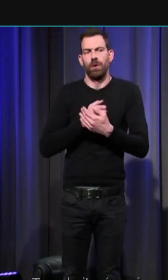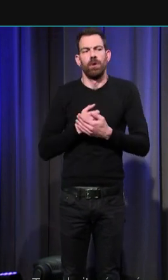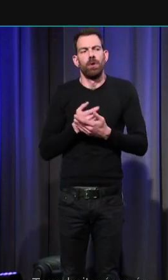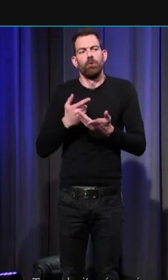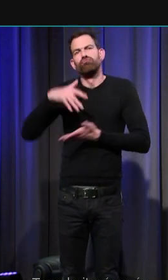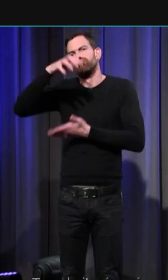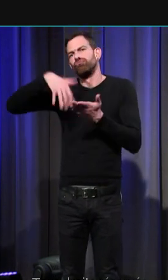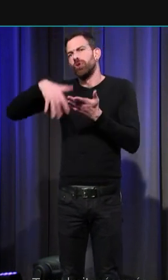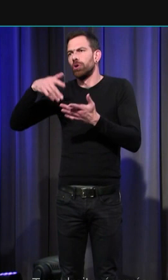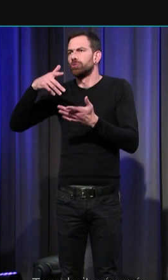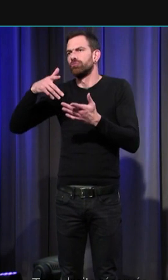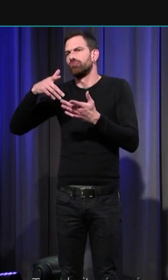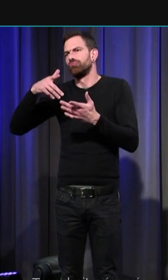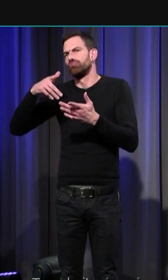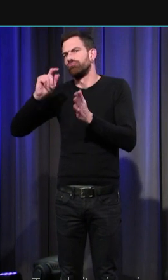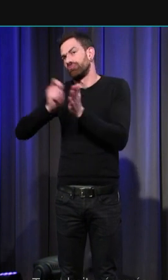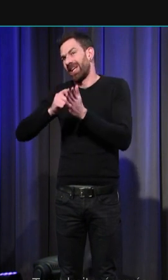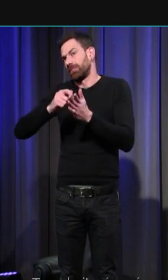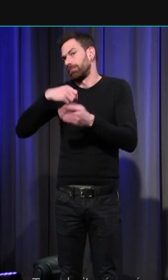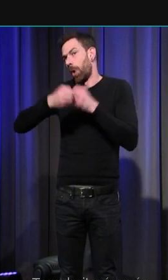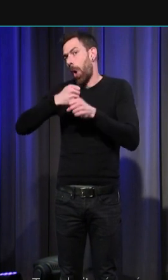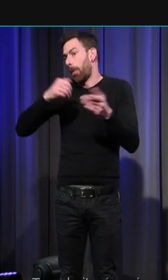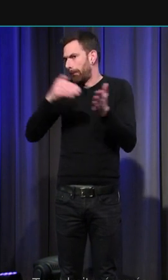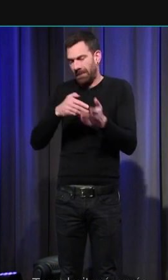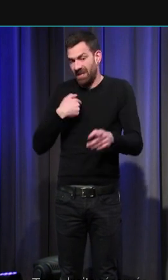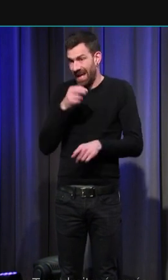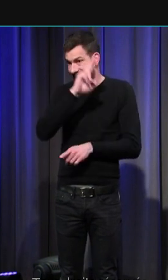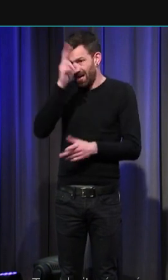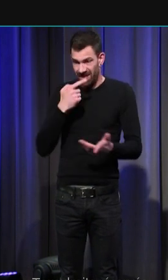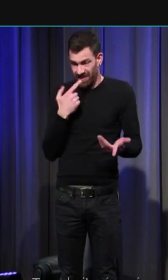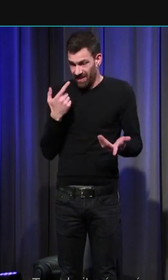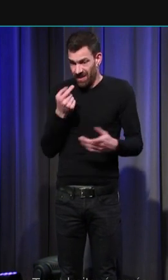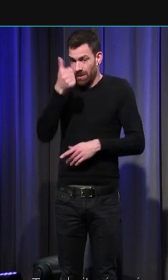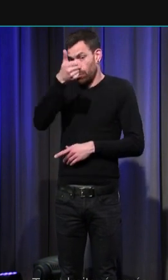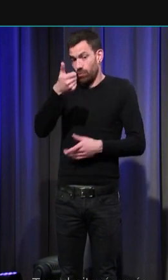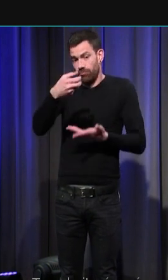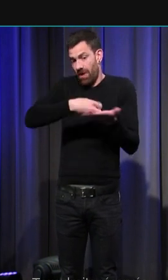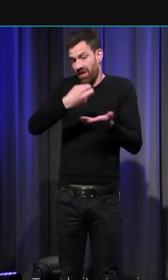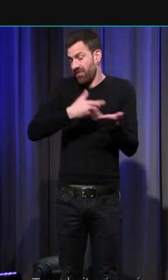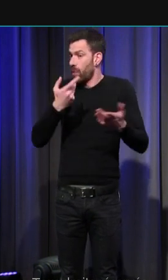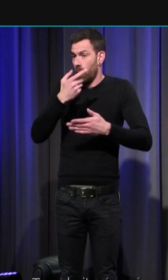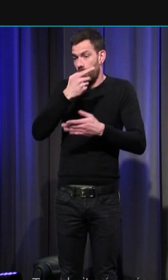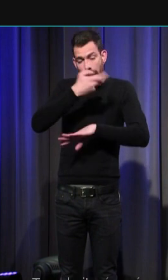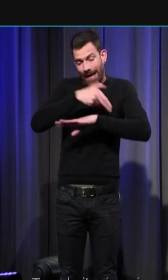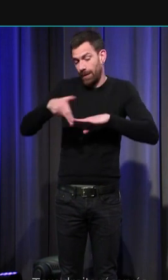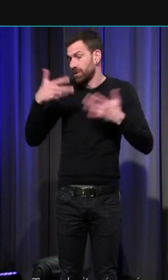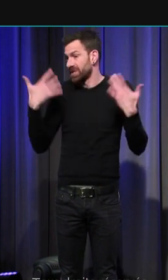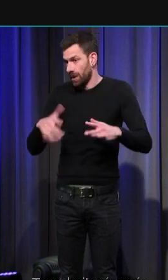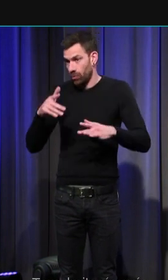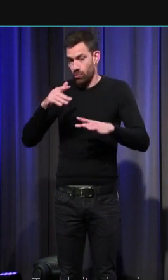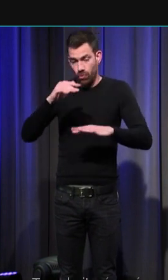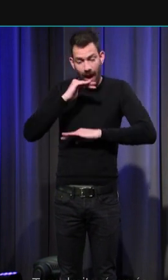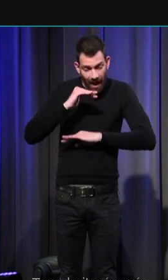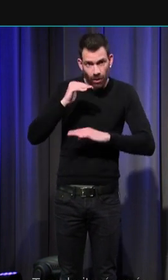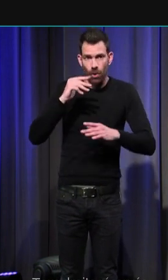autour de l'an 1000 sont très rares et donc là c'est que l'archéologie les datations radiocarbones l'étude des stratigraphies